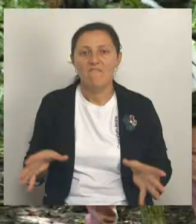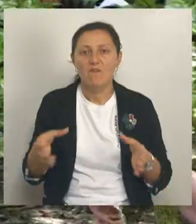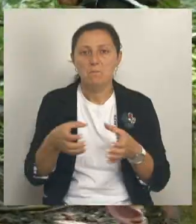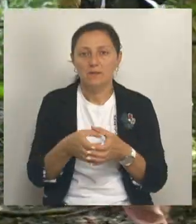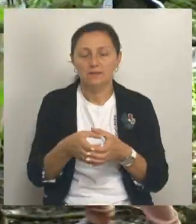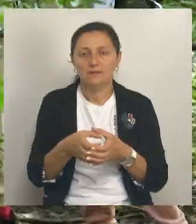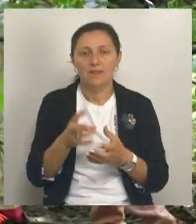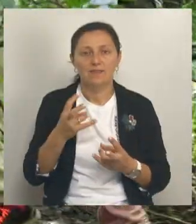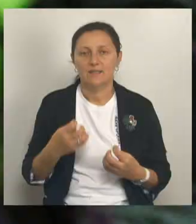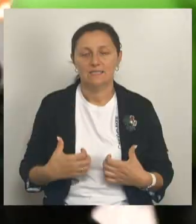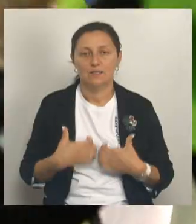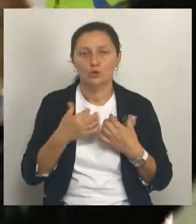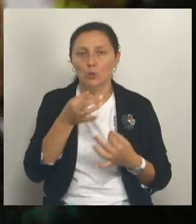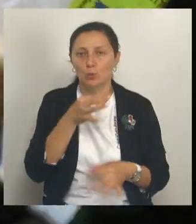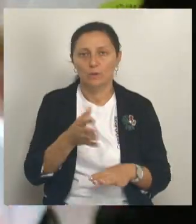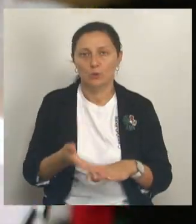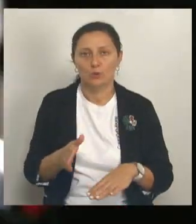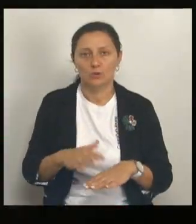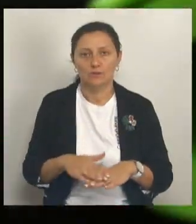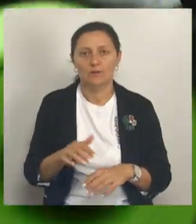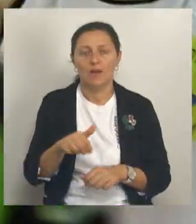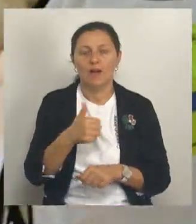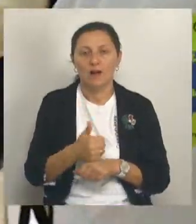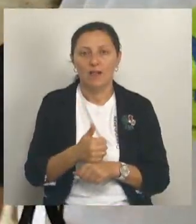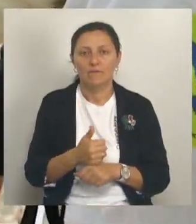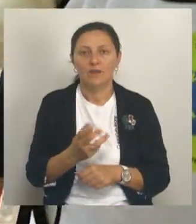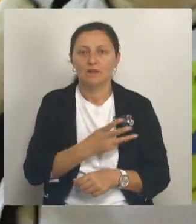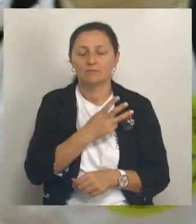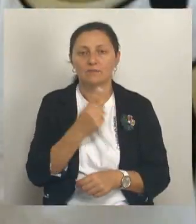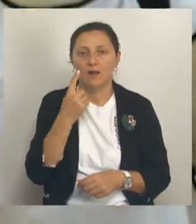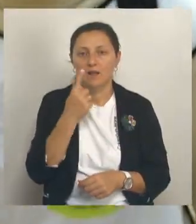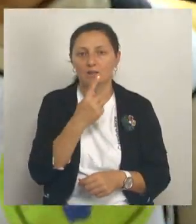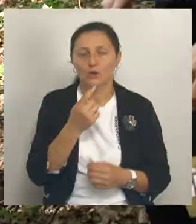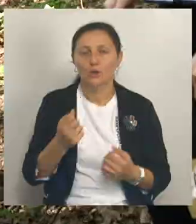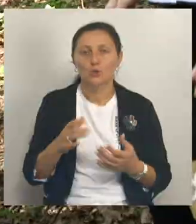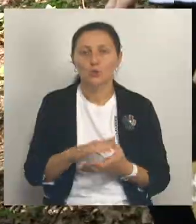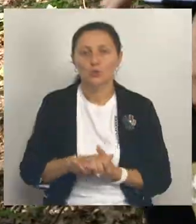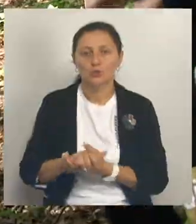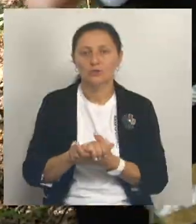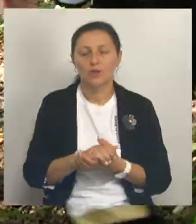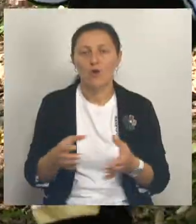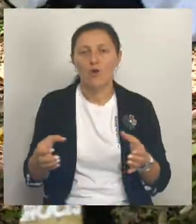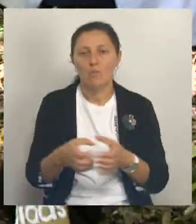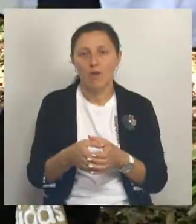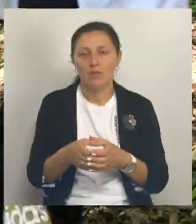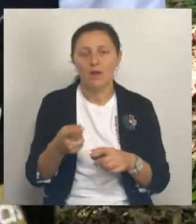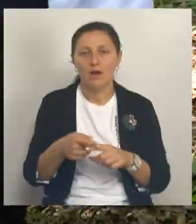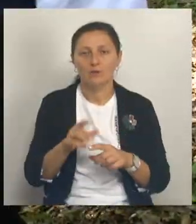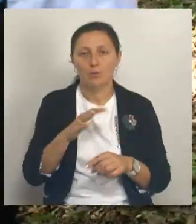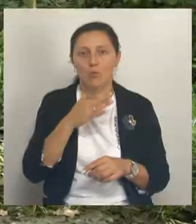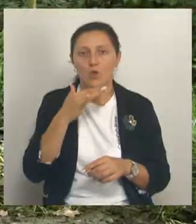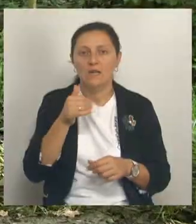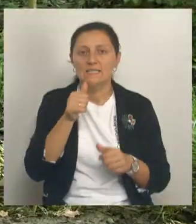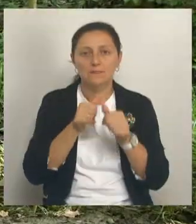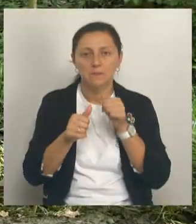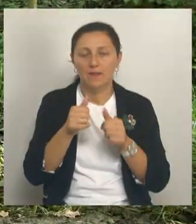туристам не страшны любые трудности. Главное – горящие глаза и дружная команда, которой предстоит пройти не одно испытание.